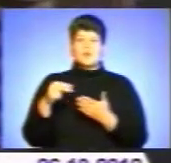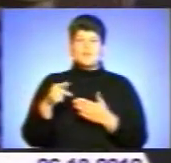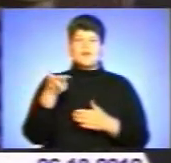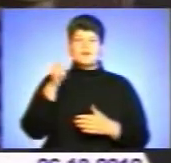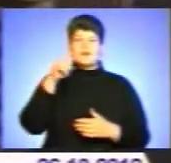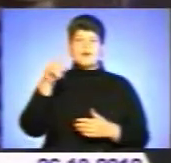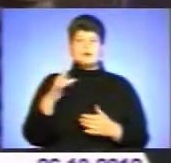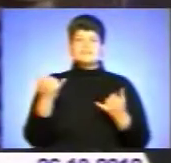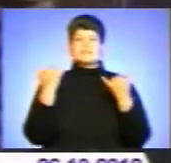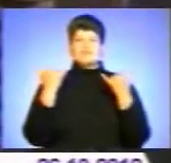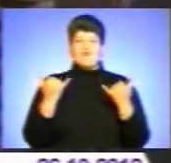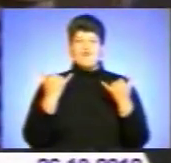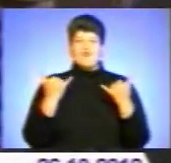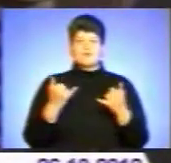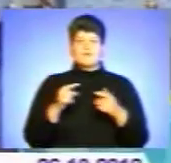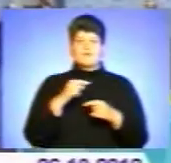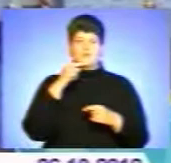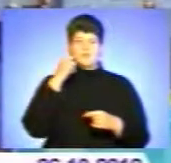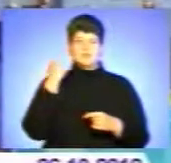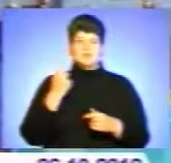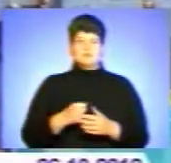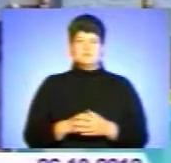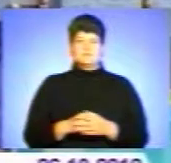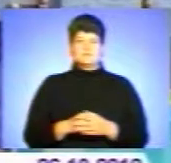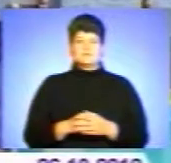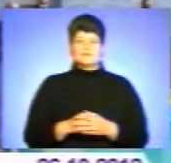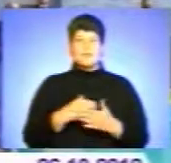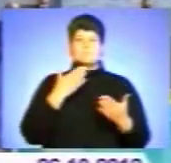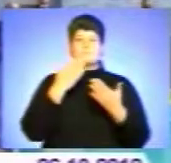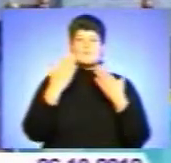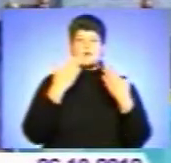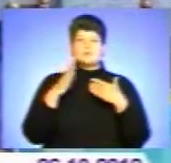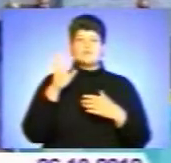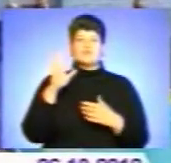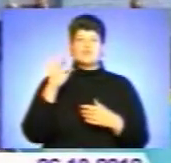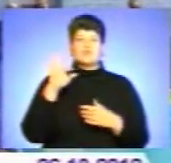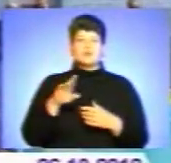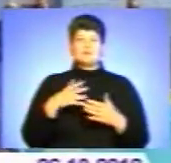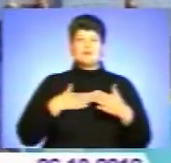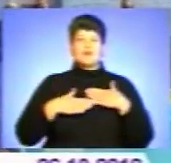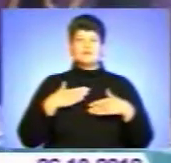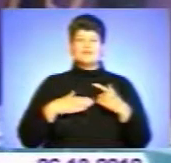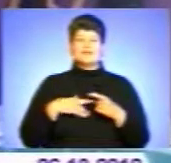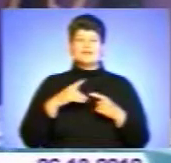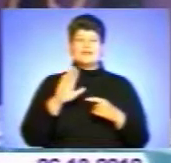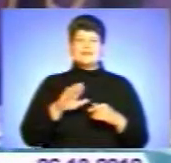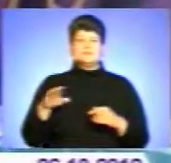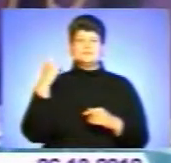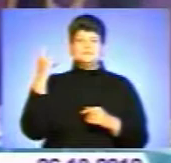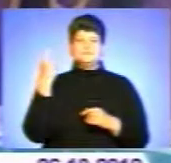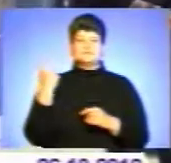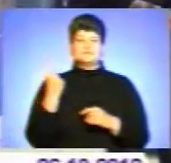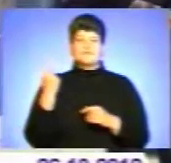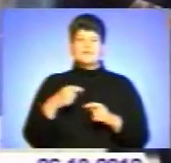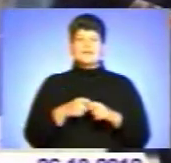сьогодні в Росії. Порадували Віктора Януковича і харківські дітлахи. Президент взяв участь у церемонії